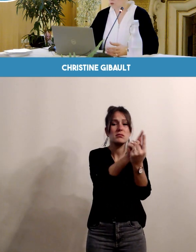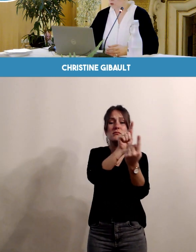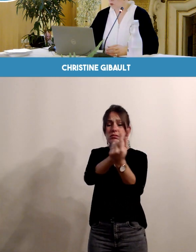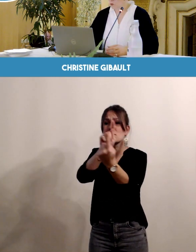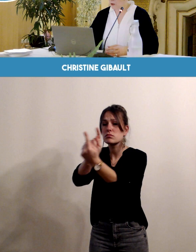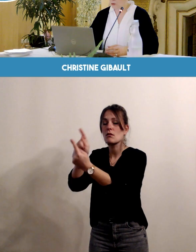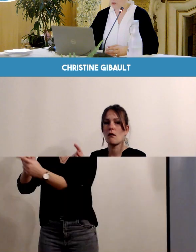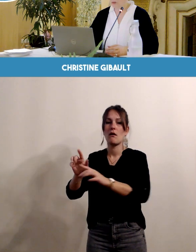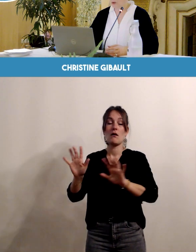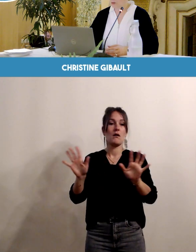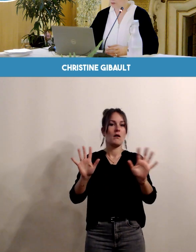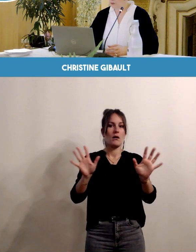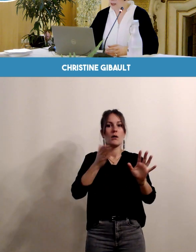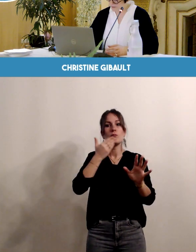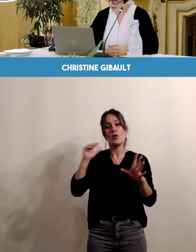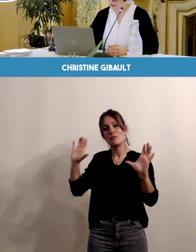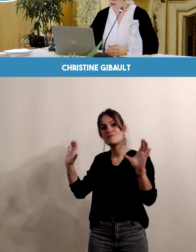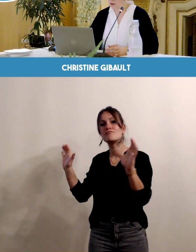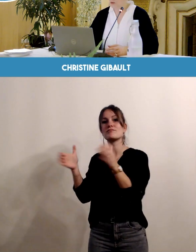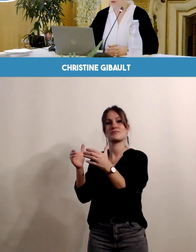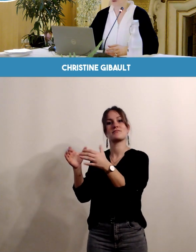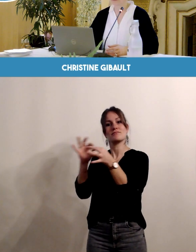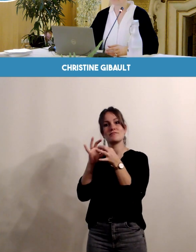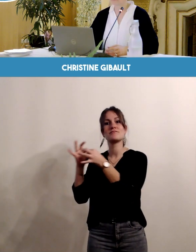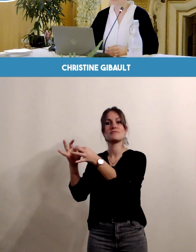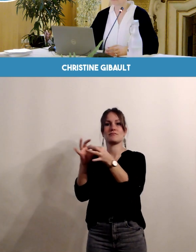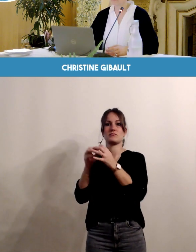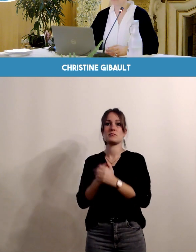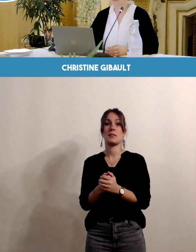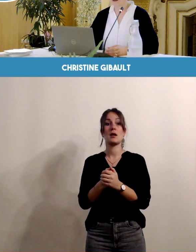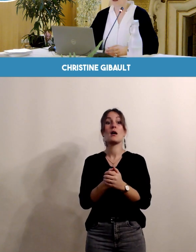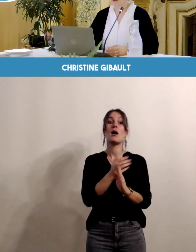grossesse qu'après l'accouchement.